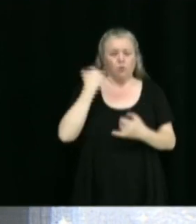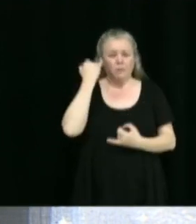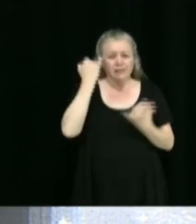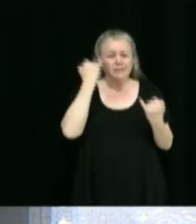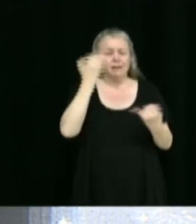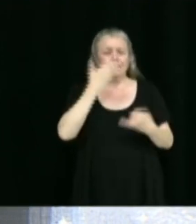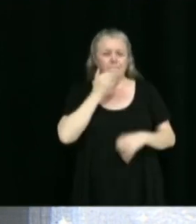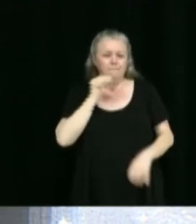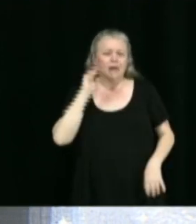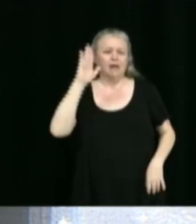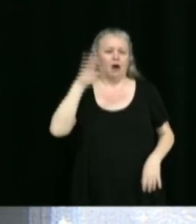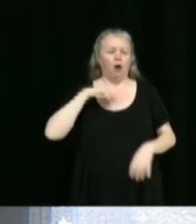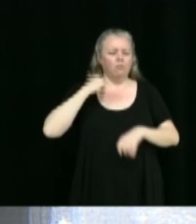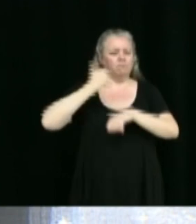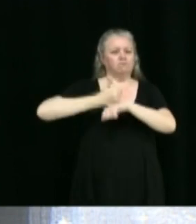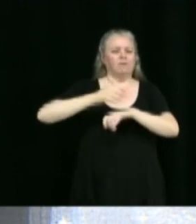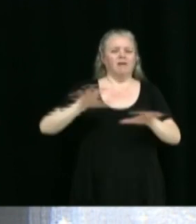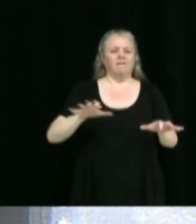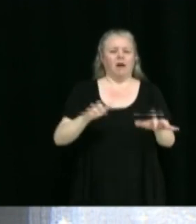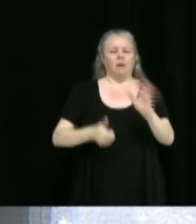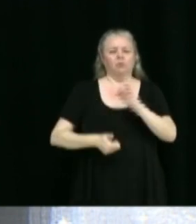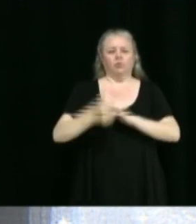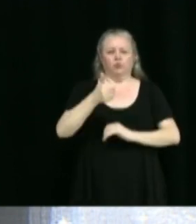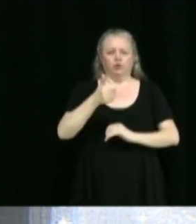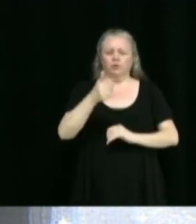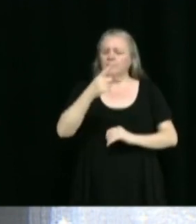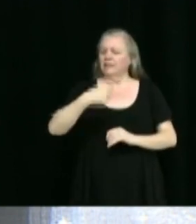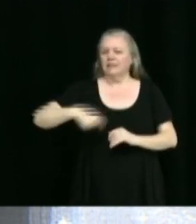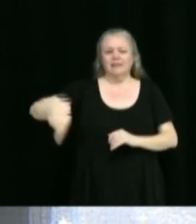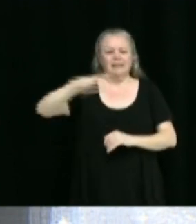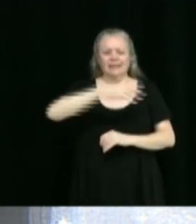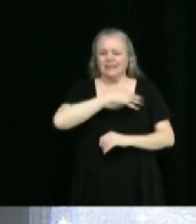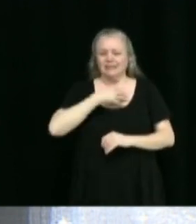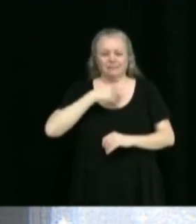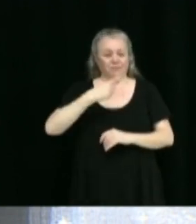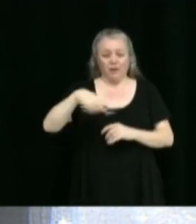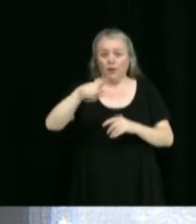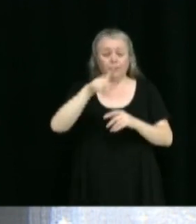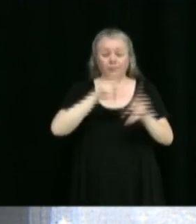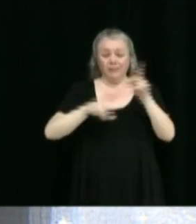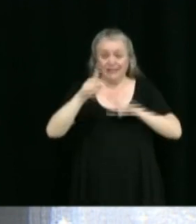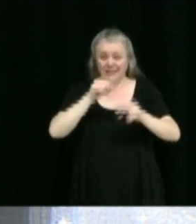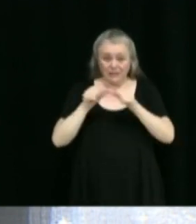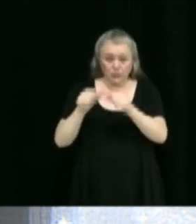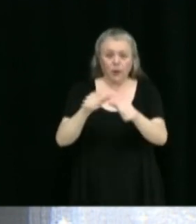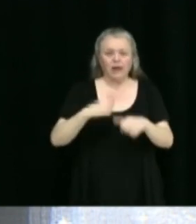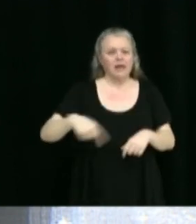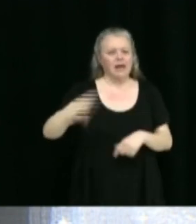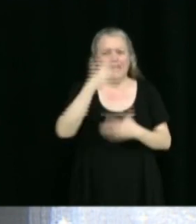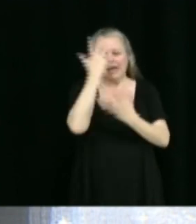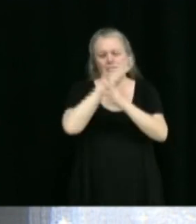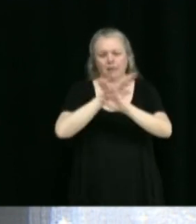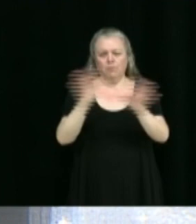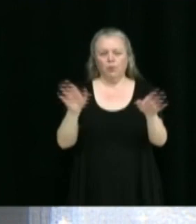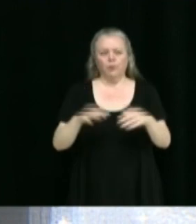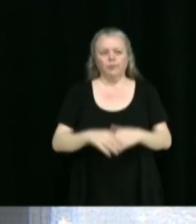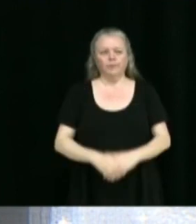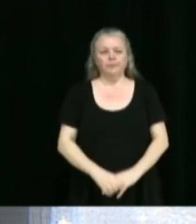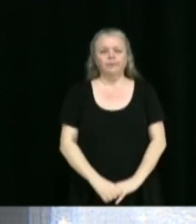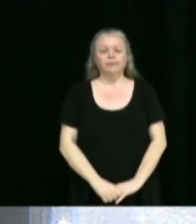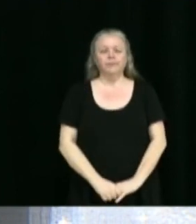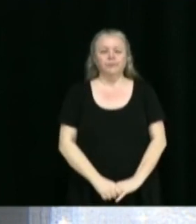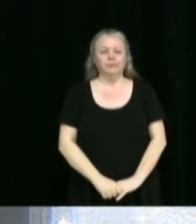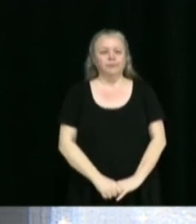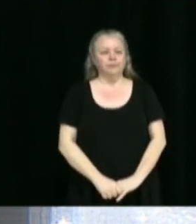à en faire plus. Je pense que les citoyens n'ont aucun doute à avoir par rapport à notre vision face à l'environnement et au développement durable.